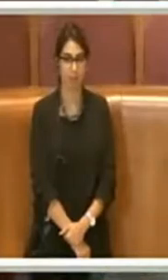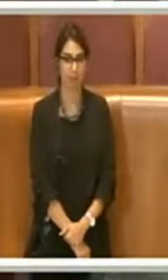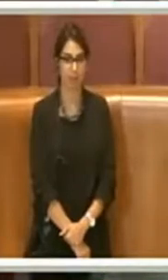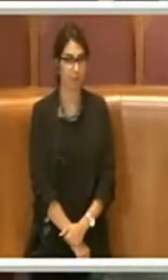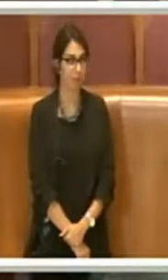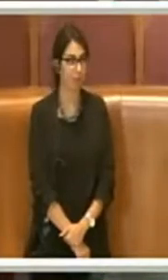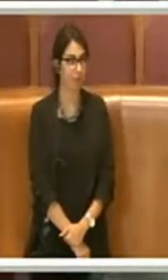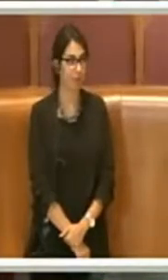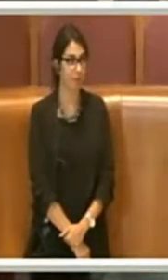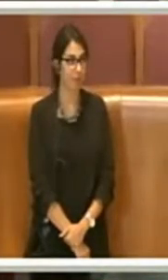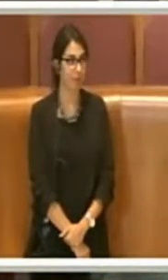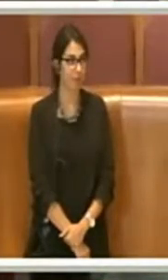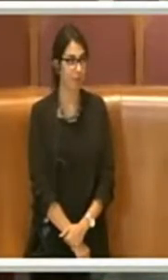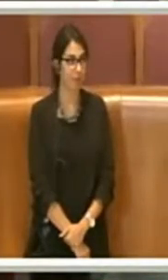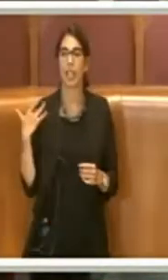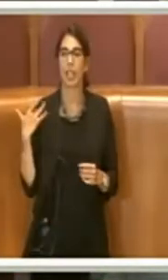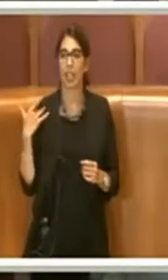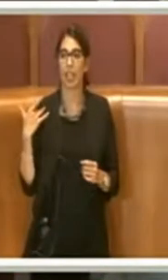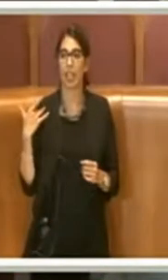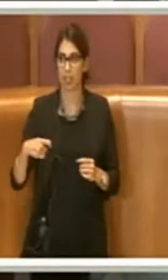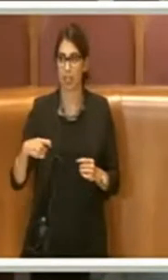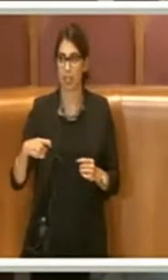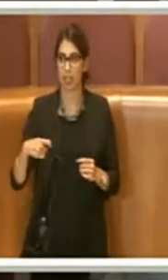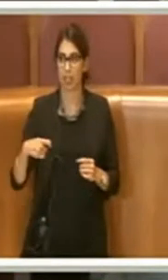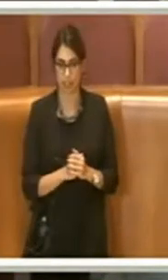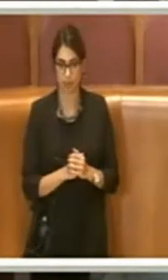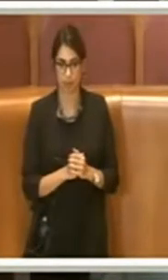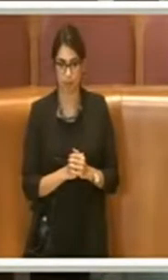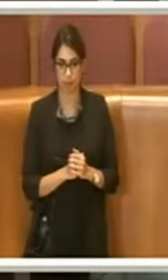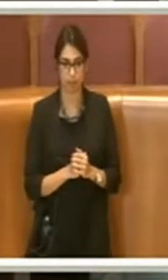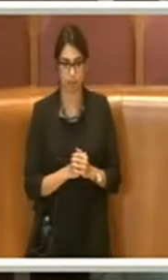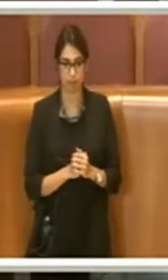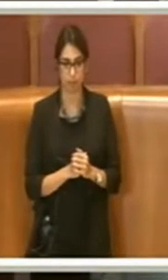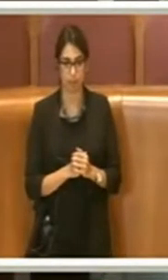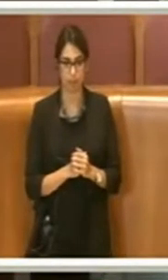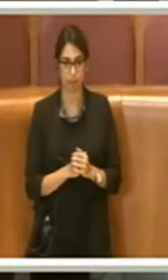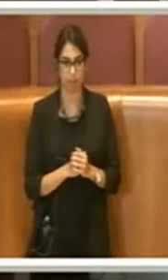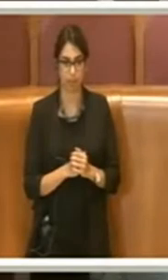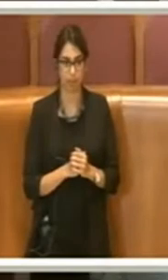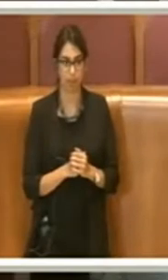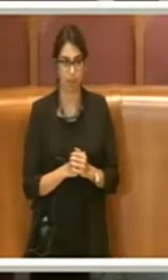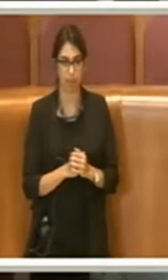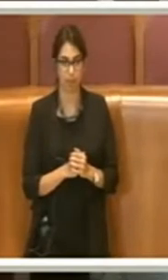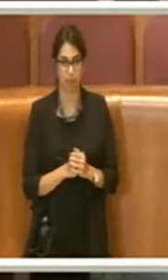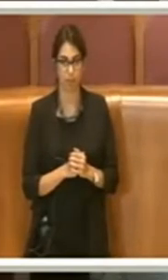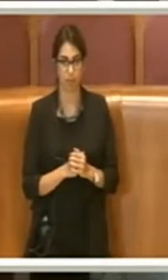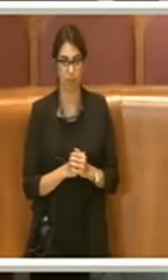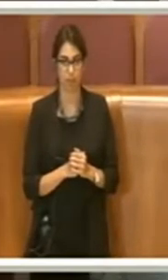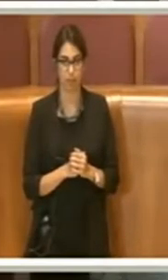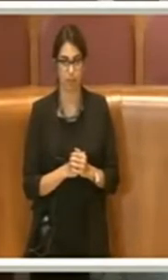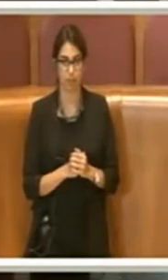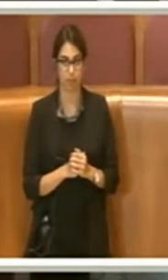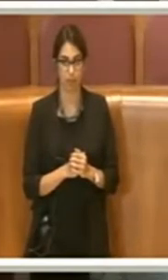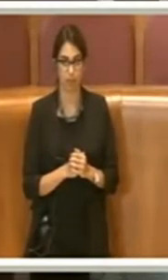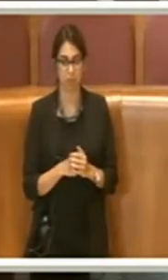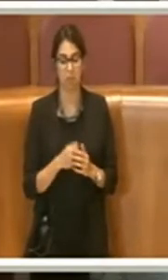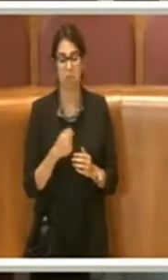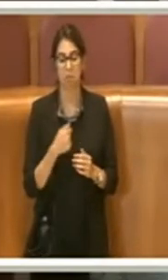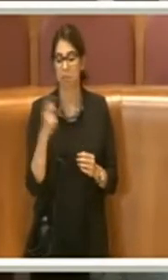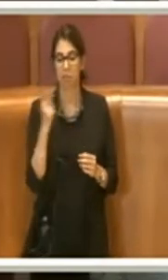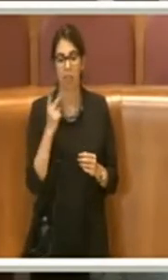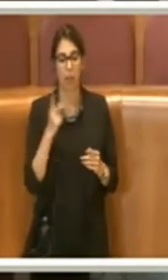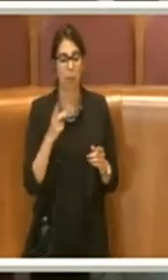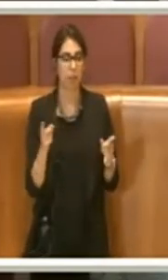Grazie Presidente, ma sarò veramente molto breve.